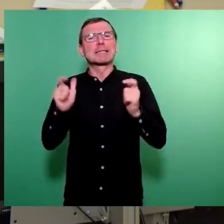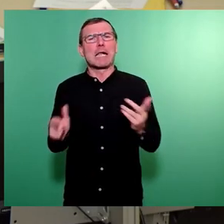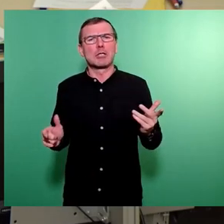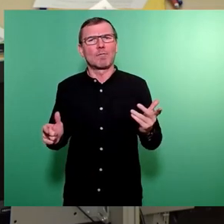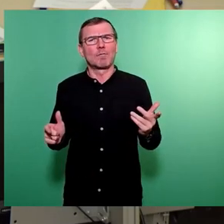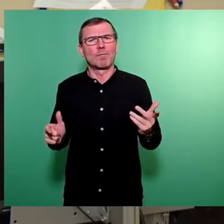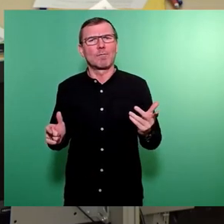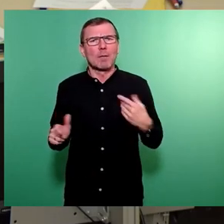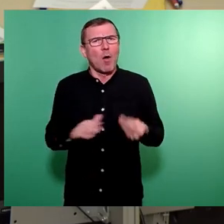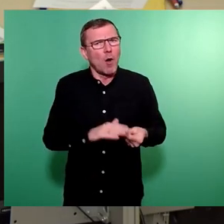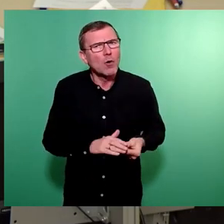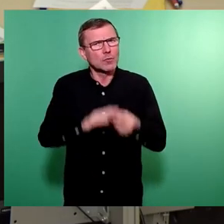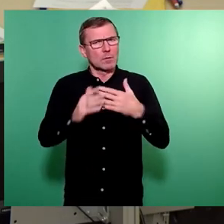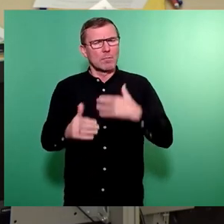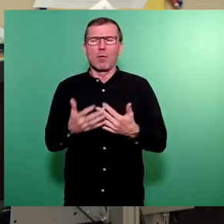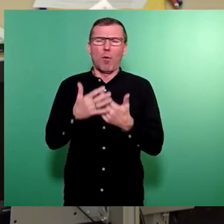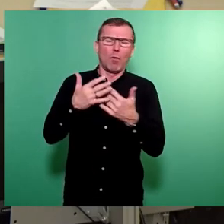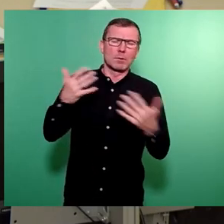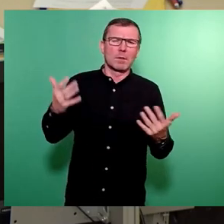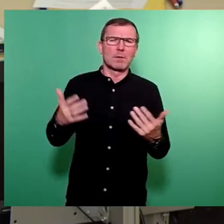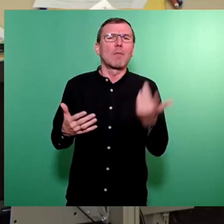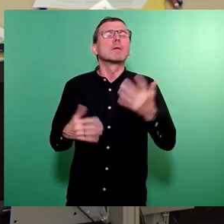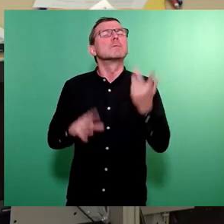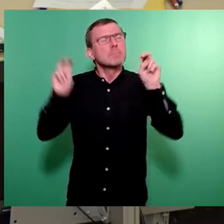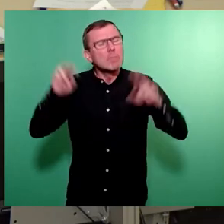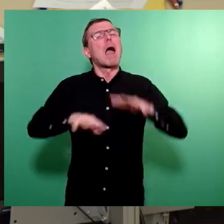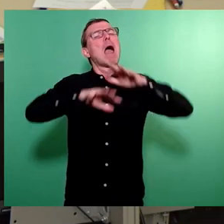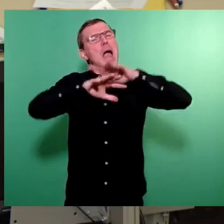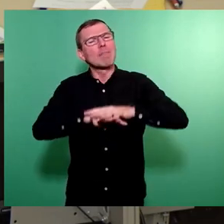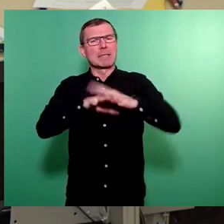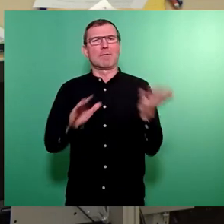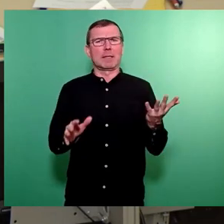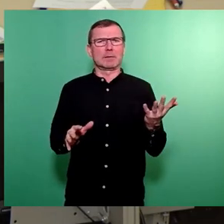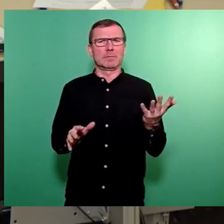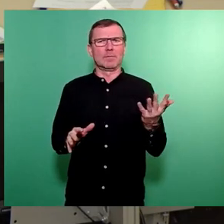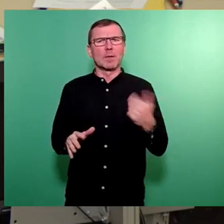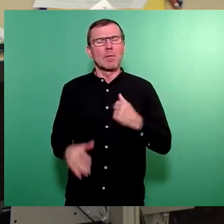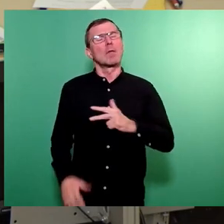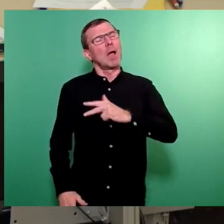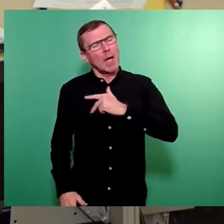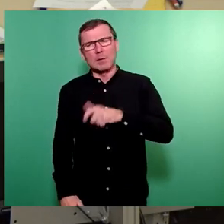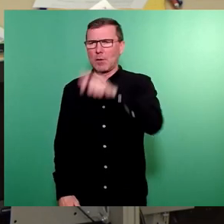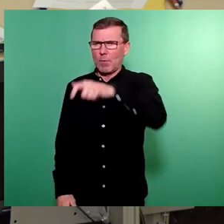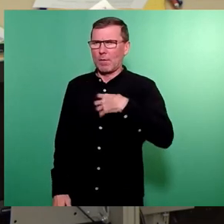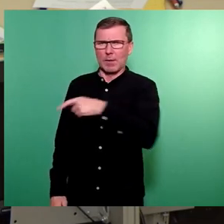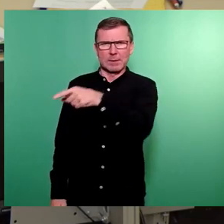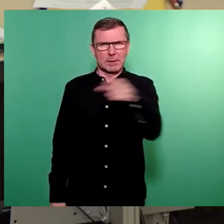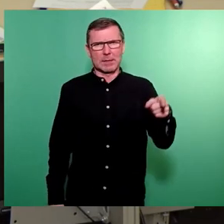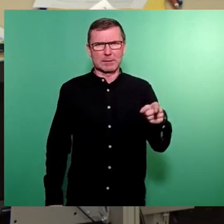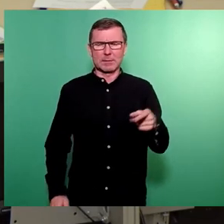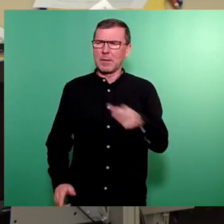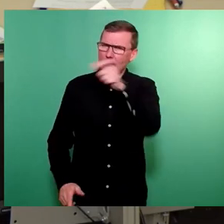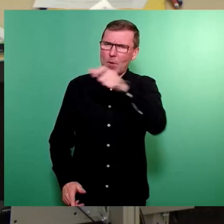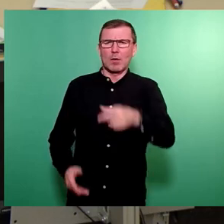unterstützen will und so weiter. Es ist letztlich ein Netzwerk, linke Gruppen wollen wir nicht. Wir wollen die echte Bürger von Dresden, die echte Bürgerschaft fördern